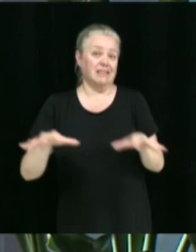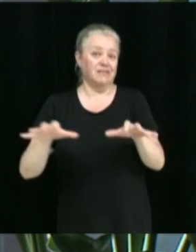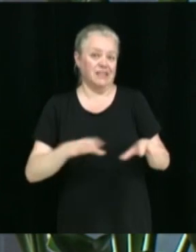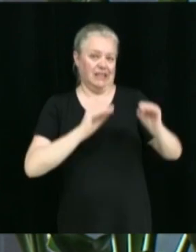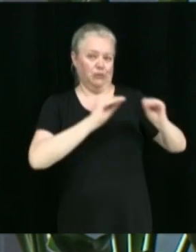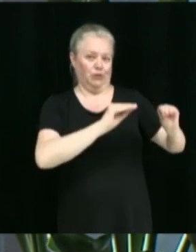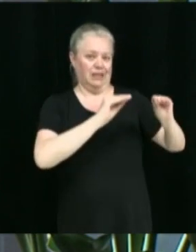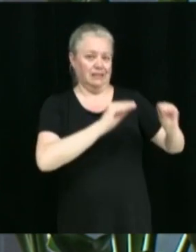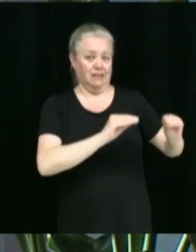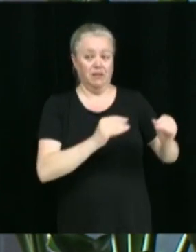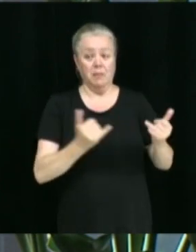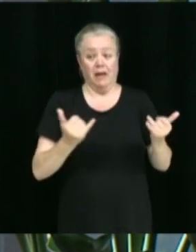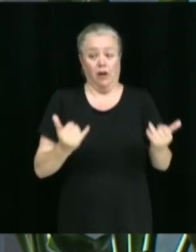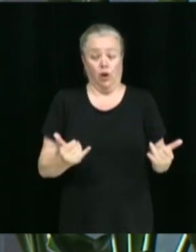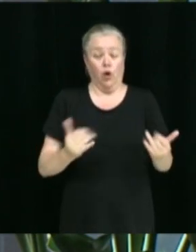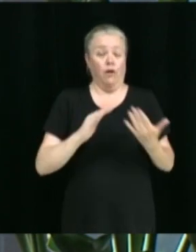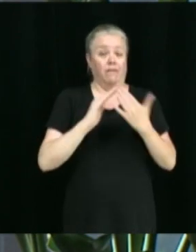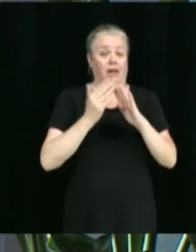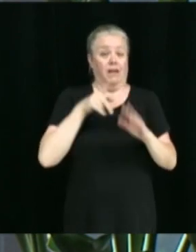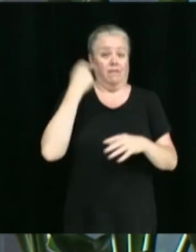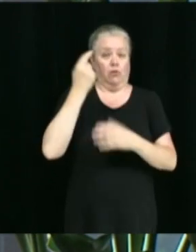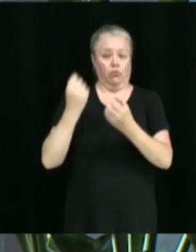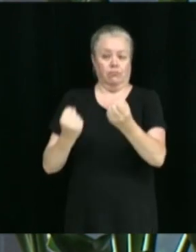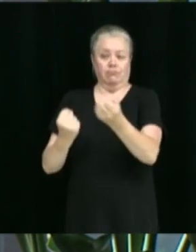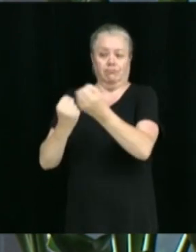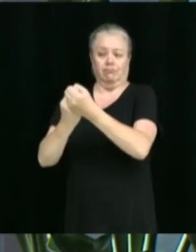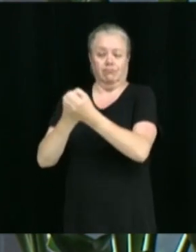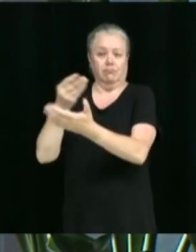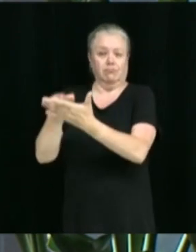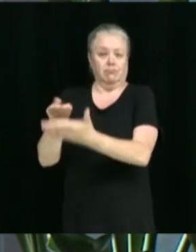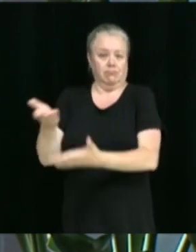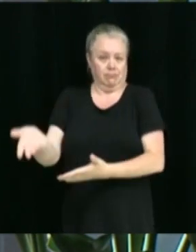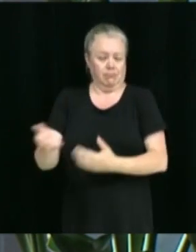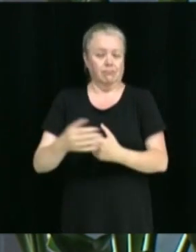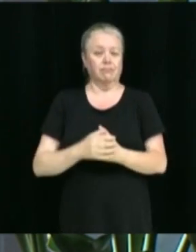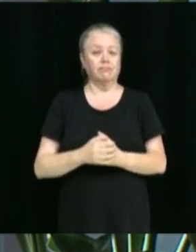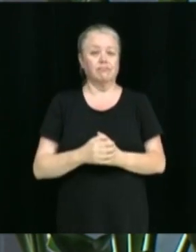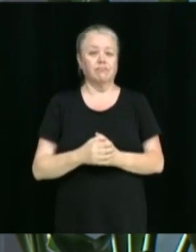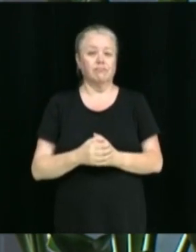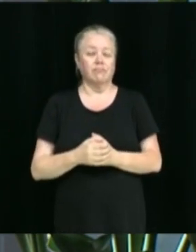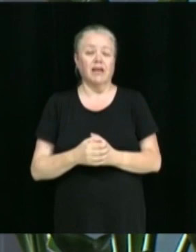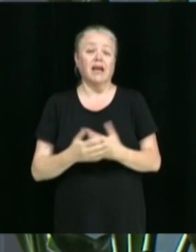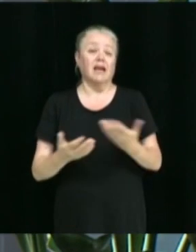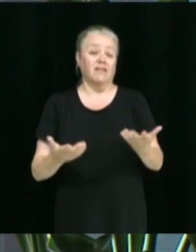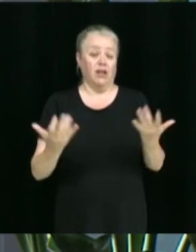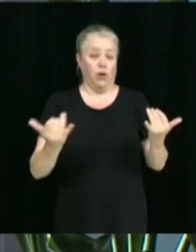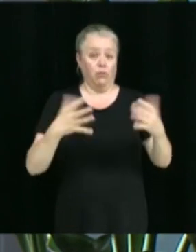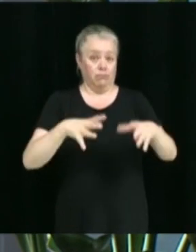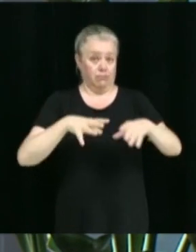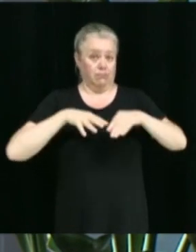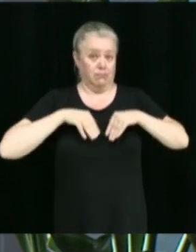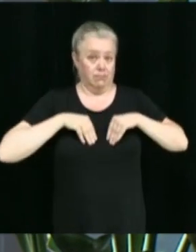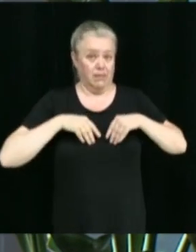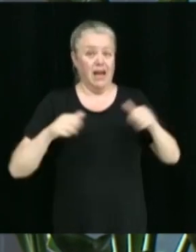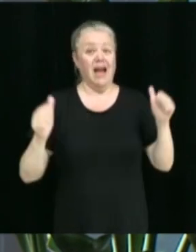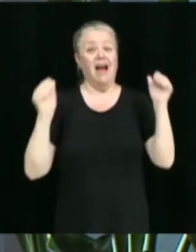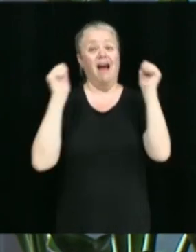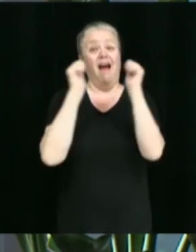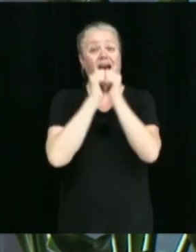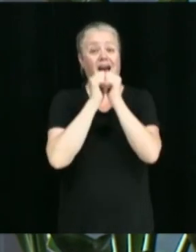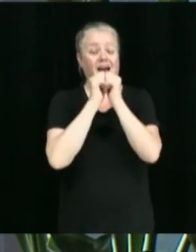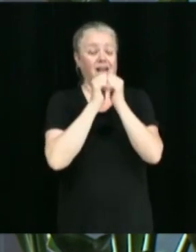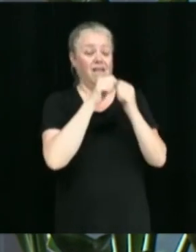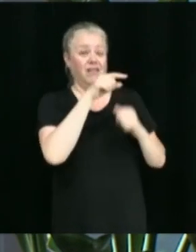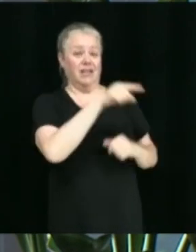Ville de Victoriaville souhaite lui offrir un soutien financier. Par conséquent, il s'agit d'approuver l'accord avec diffusion Momentum,